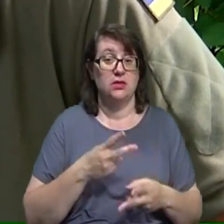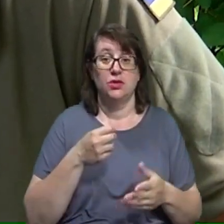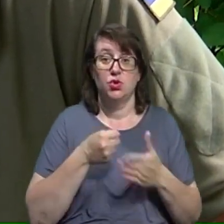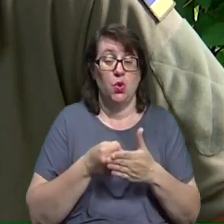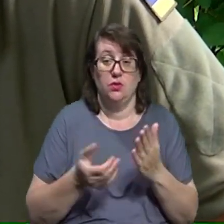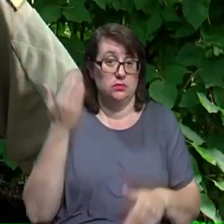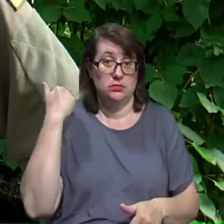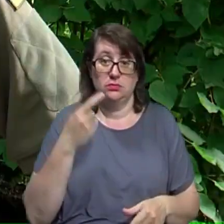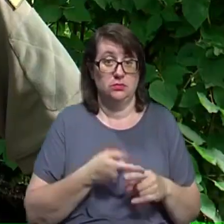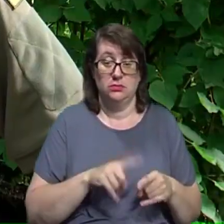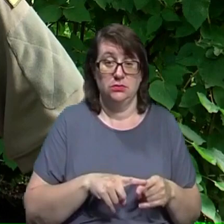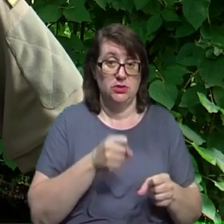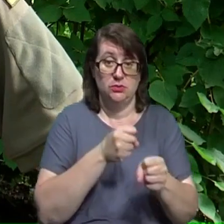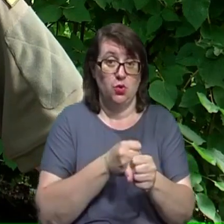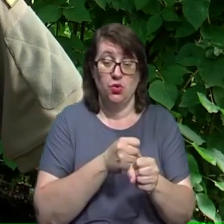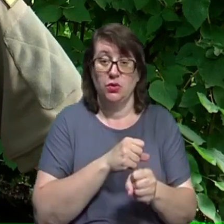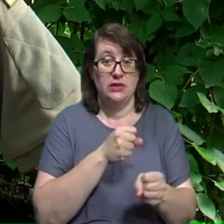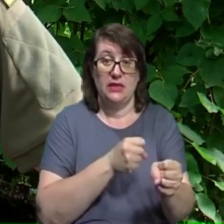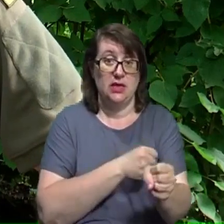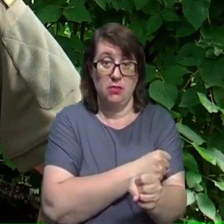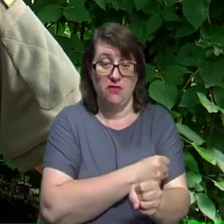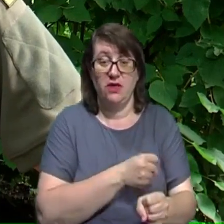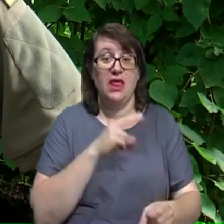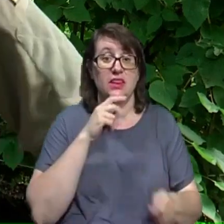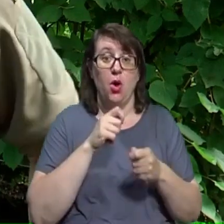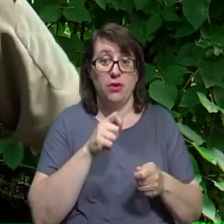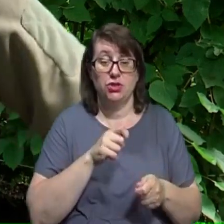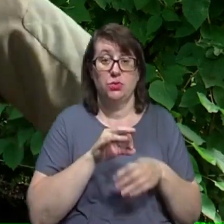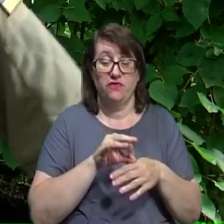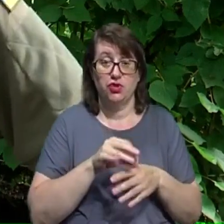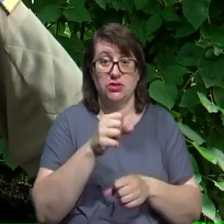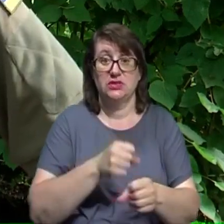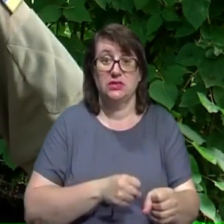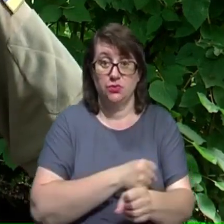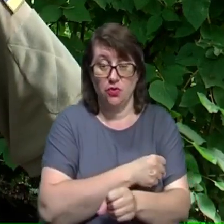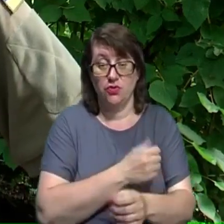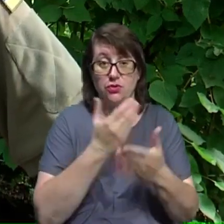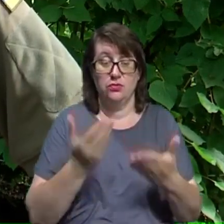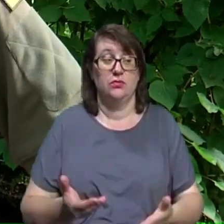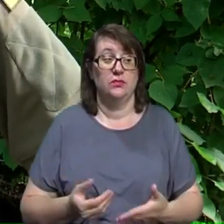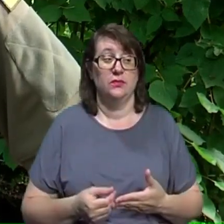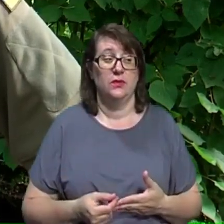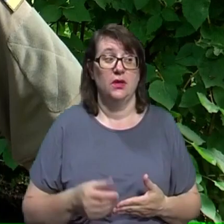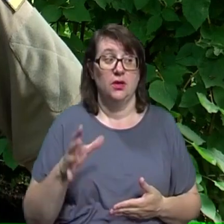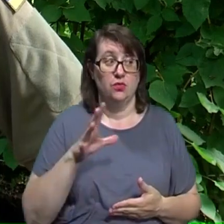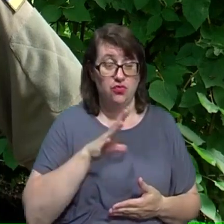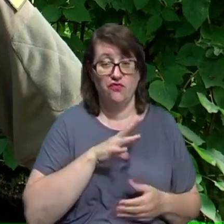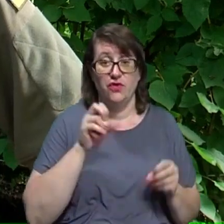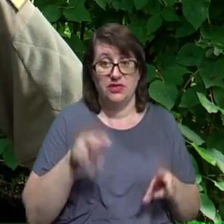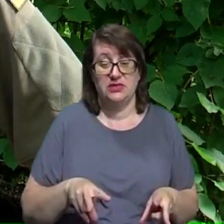років і необережне поводження зі зброєю прямо був ризик поранення